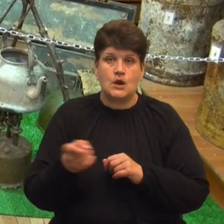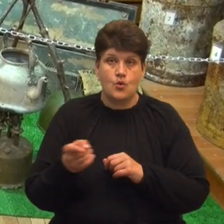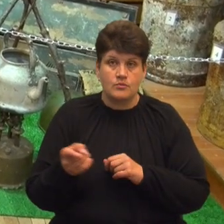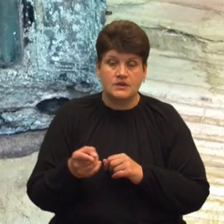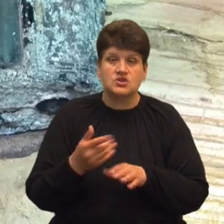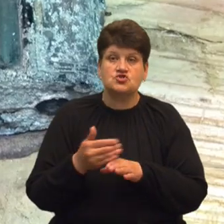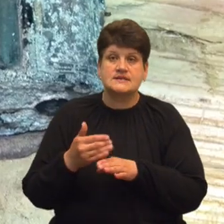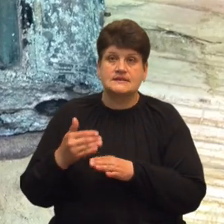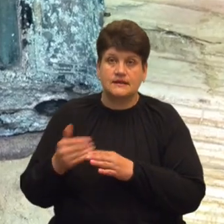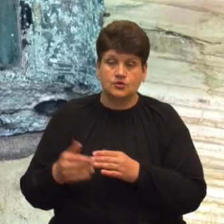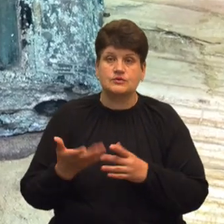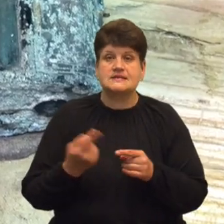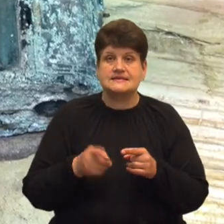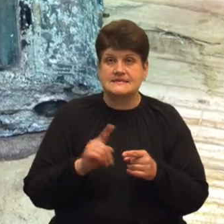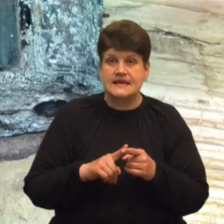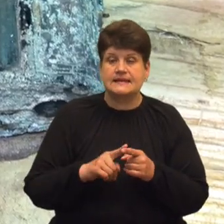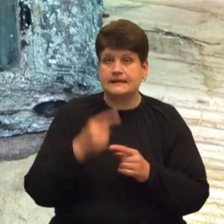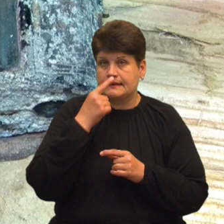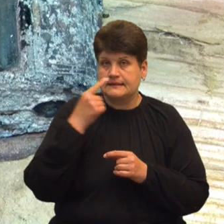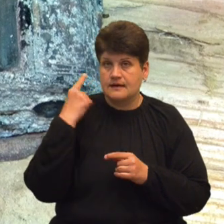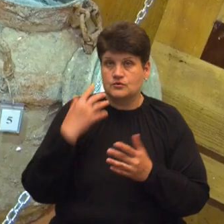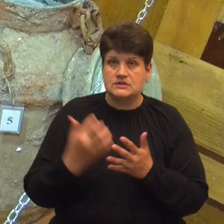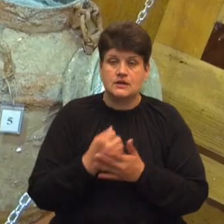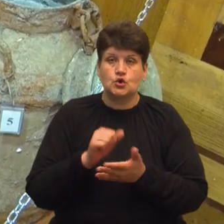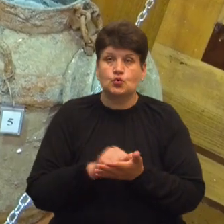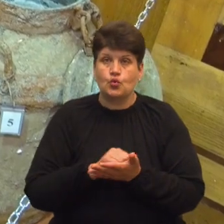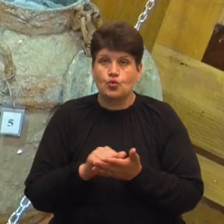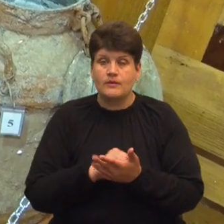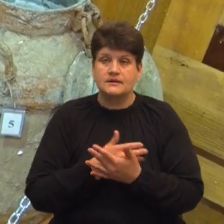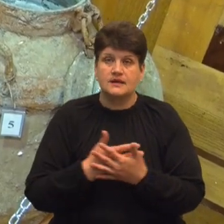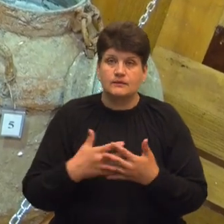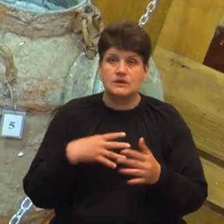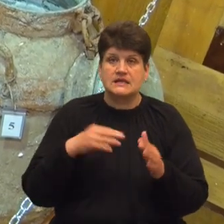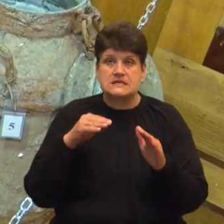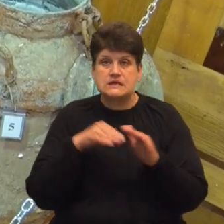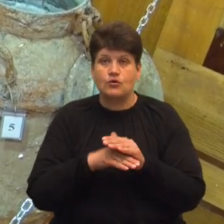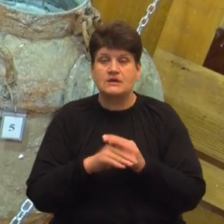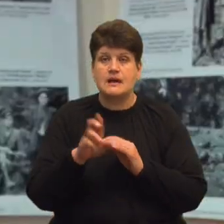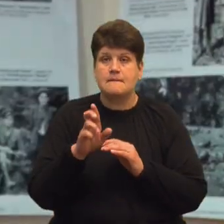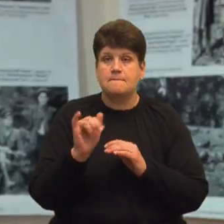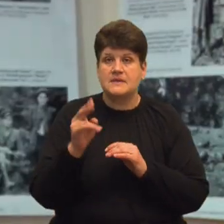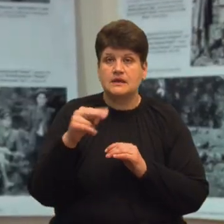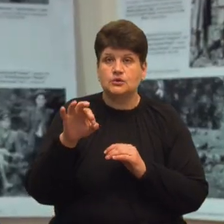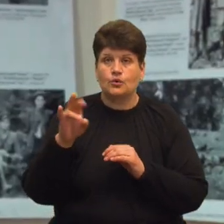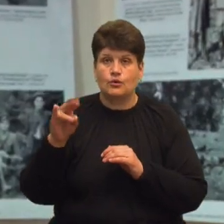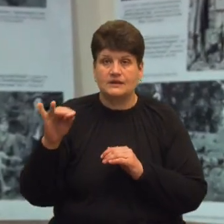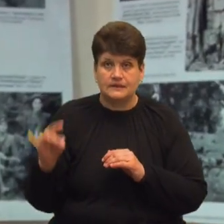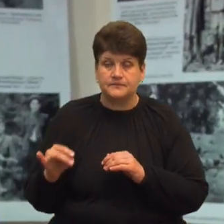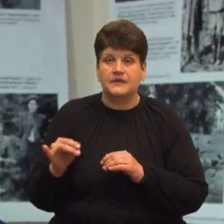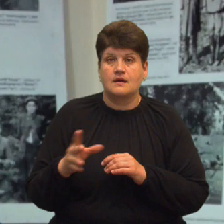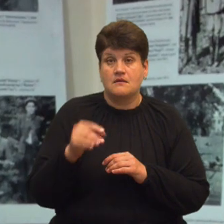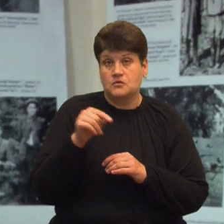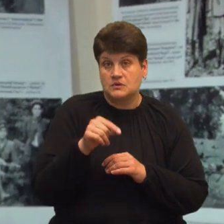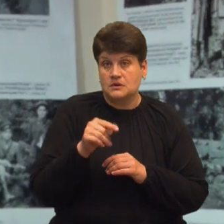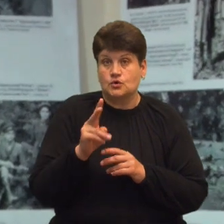Частина експозиції – це нещодавно віднайдені документи та речі, які були заховані у бідонах, каже історик Володимир Пукач. Він один